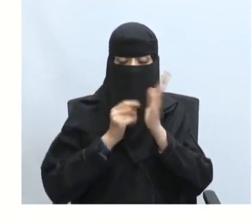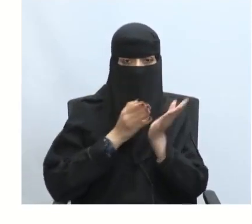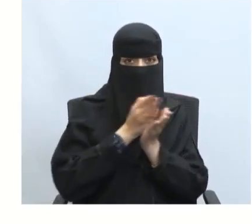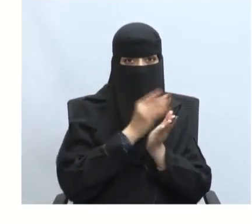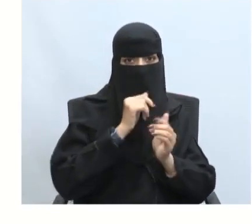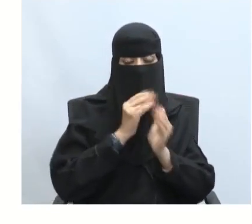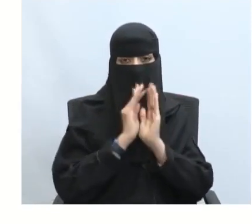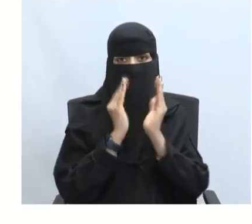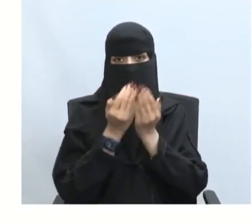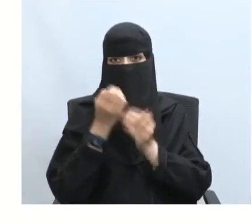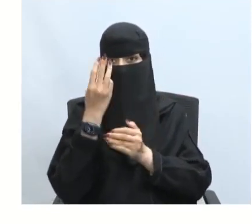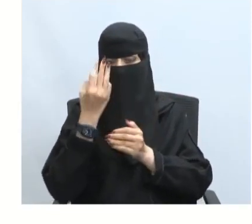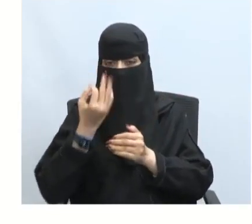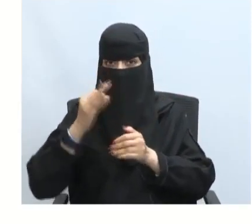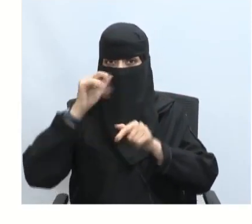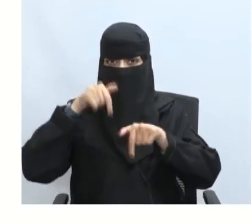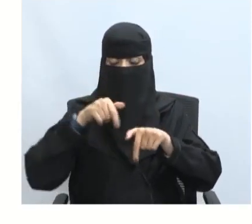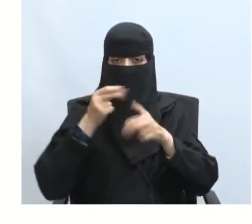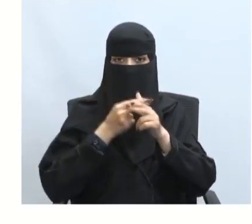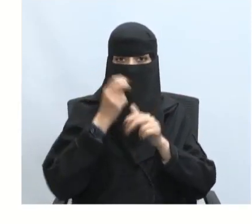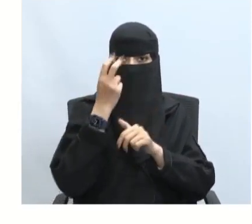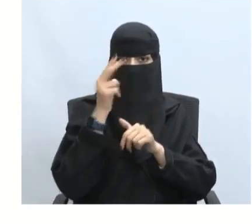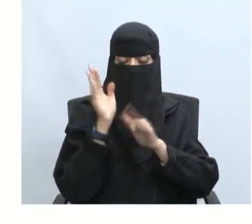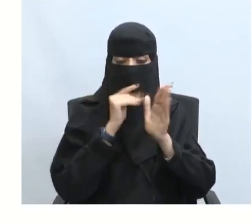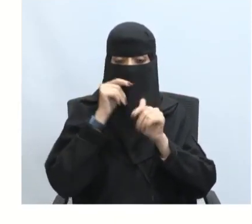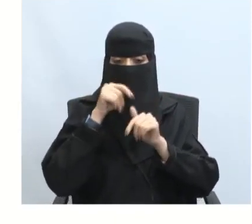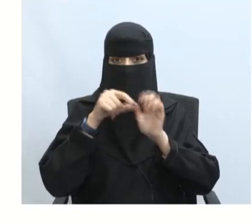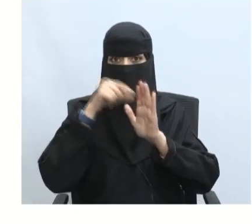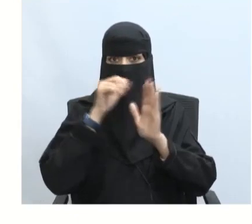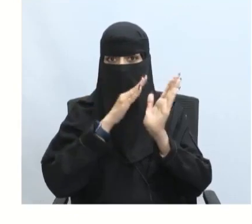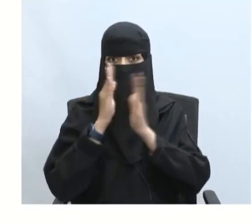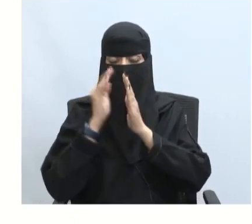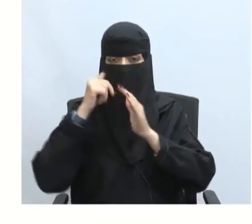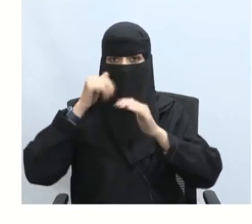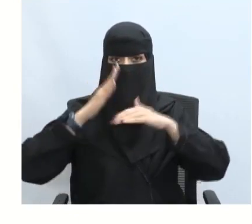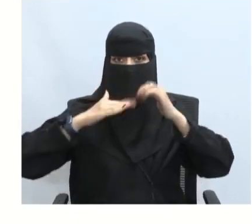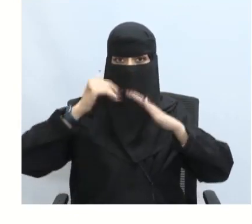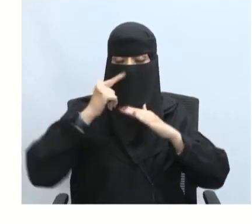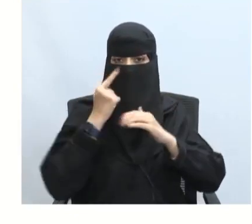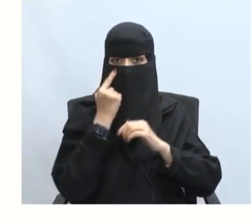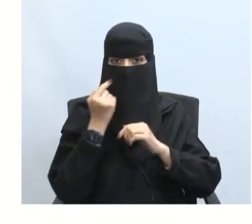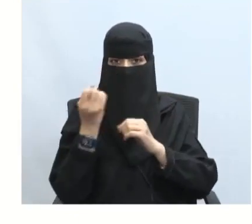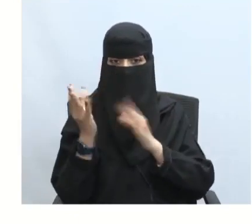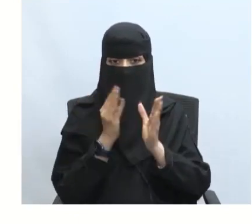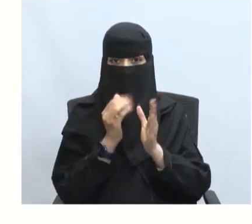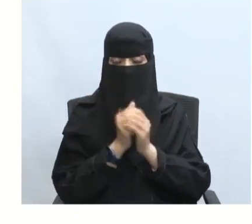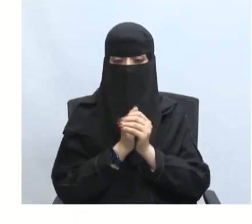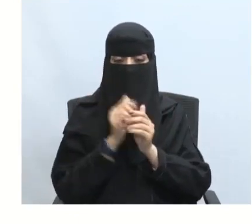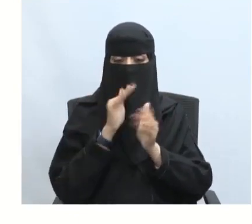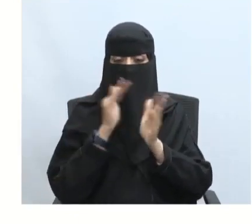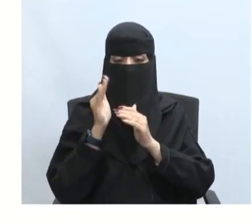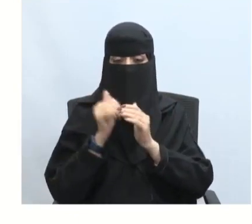الصف الثالث ثانوي الفصل الدراسي الثاني مادتنا المادة الجميلة والمحبوبة لدى الجميع